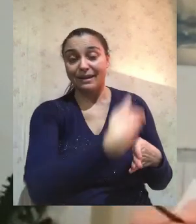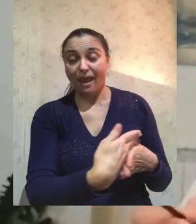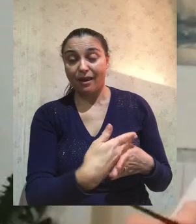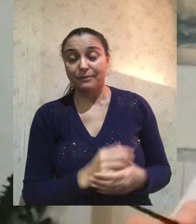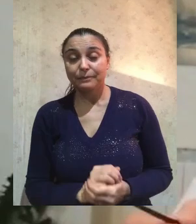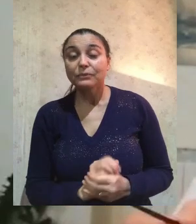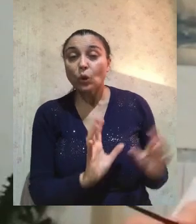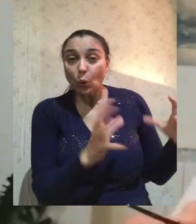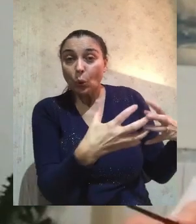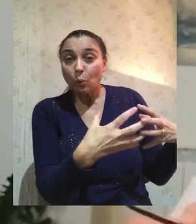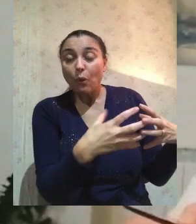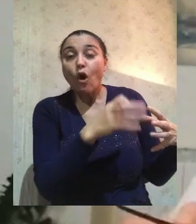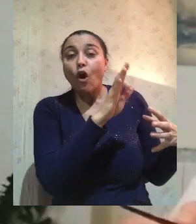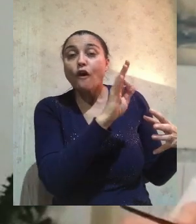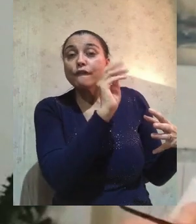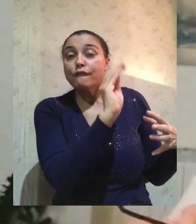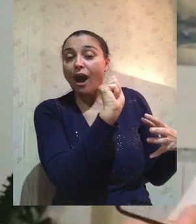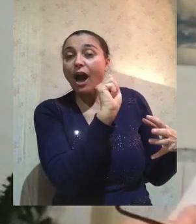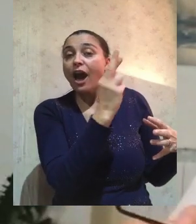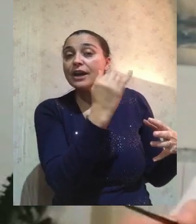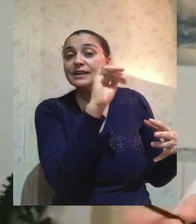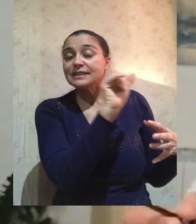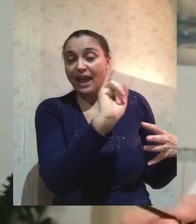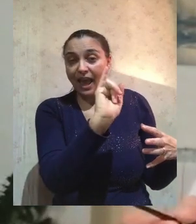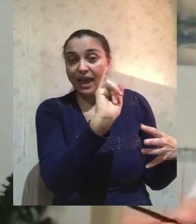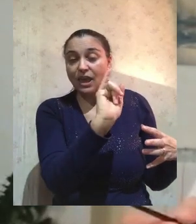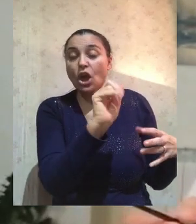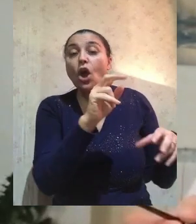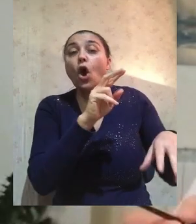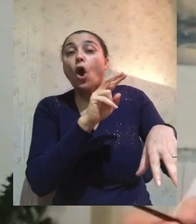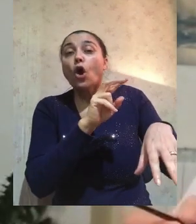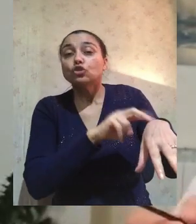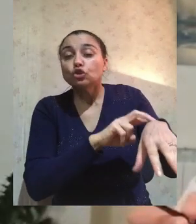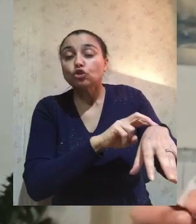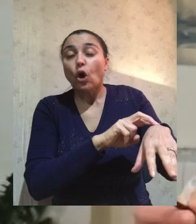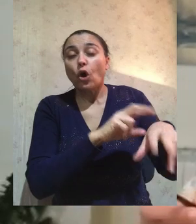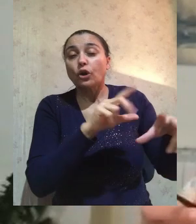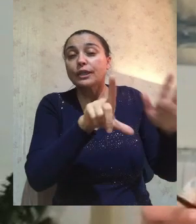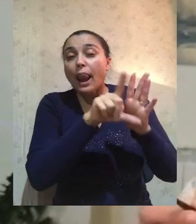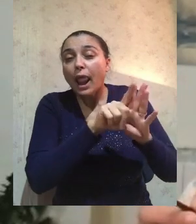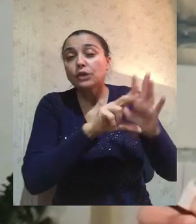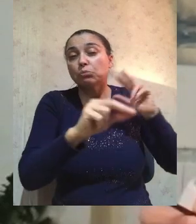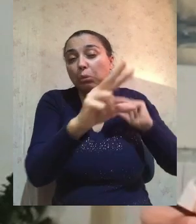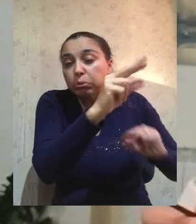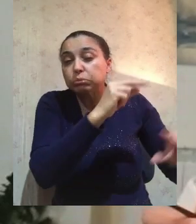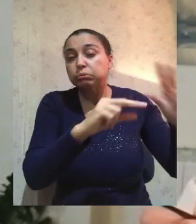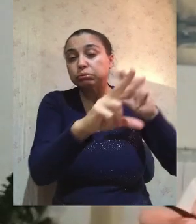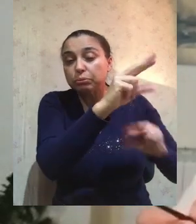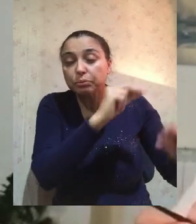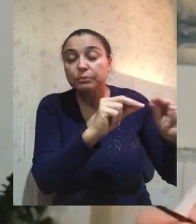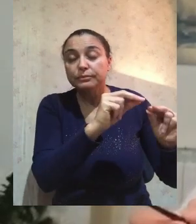'erano lì presenti farisei e dottori della legge venuti da tutti i villaggi della Galilea,